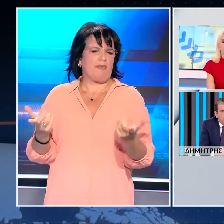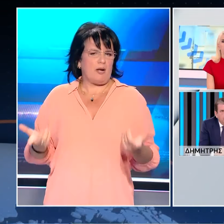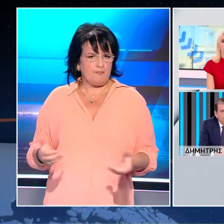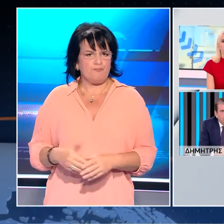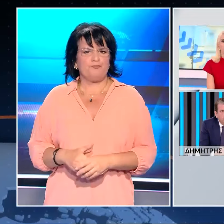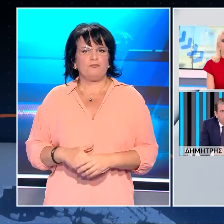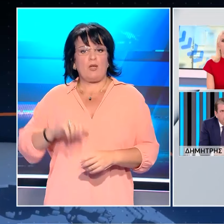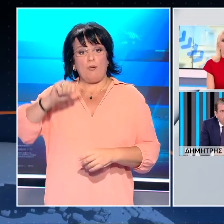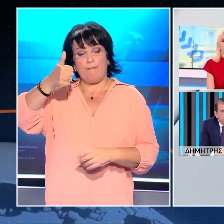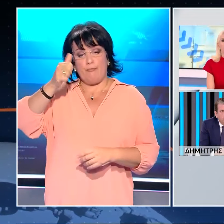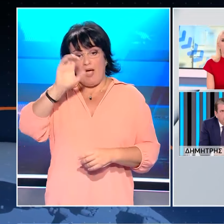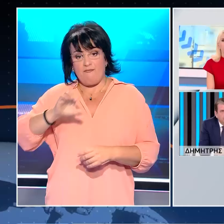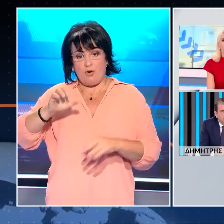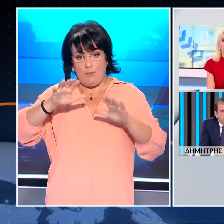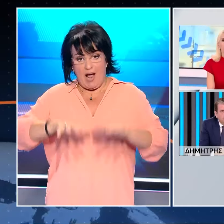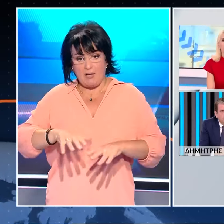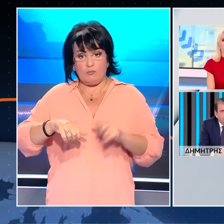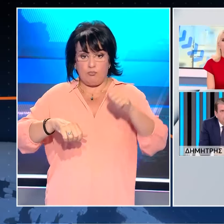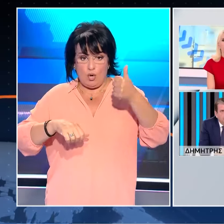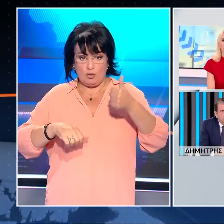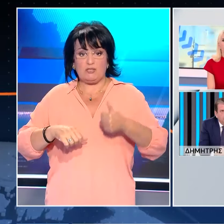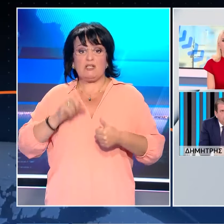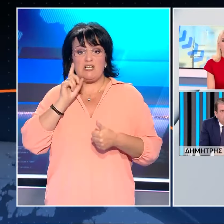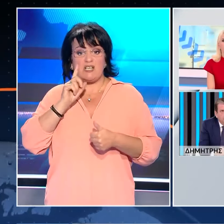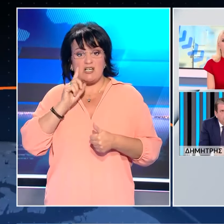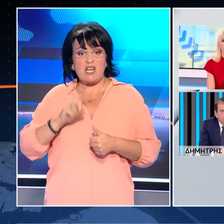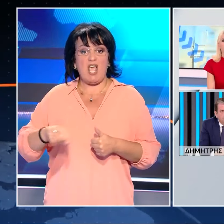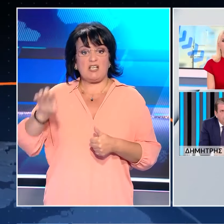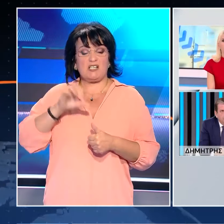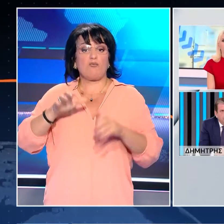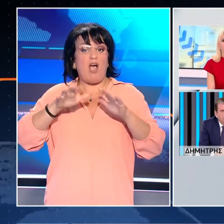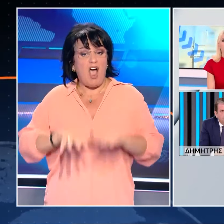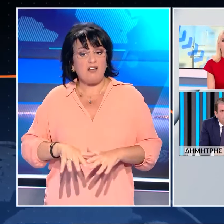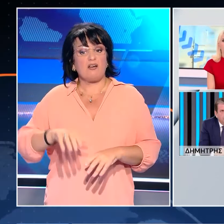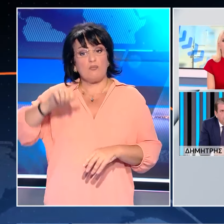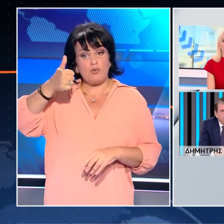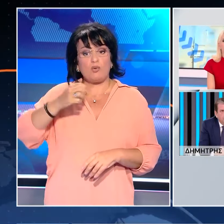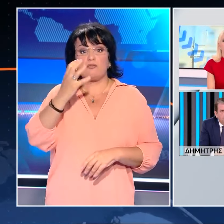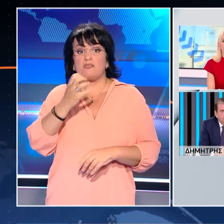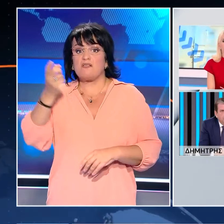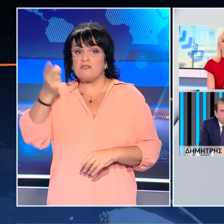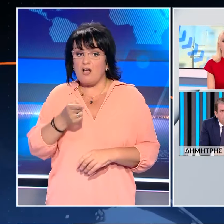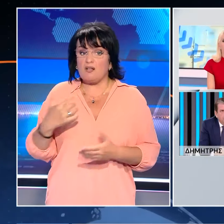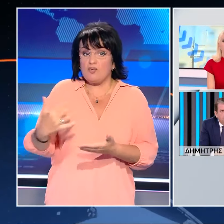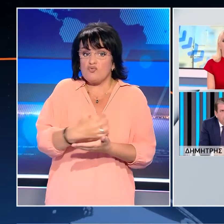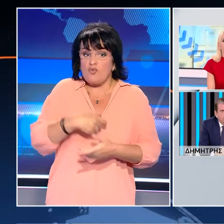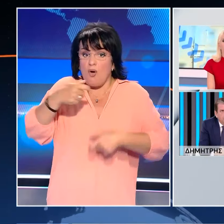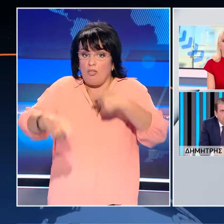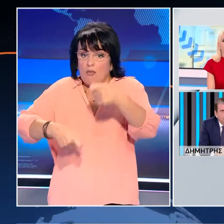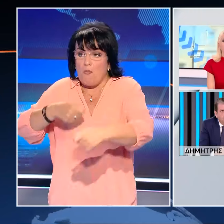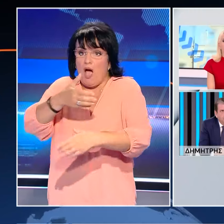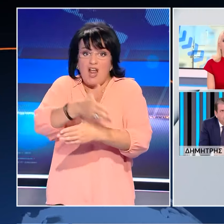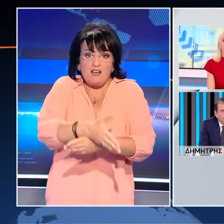πρώτοι στην ανεργία των νέων στην Ευρώπη. Είμαστε πρώτοι στην ανεργία γυναικών στην Ευρώπη. Δίνουμε το 40% του εισοδήματός μας για